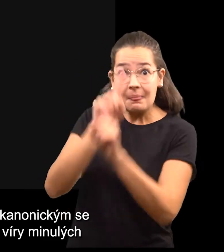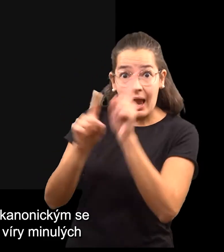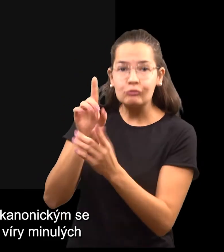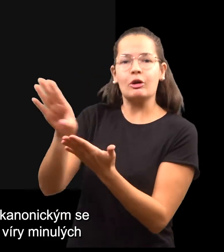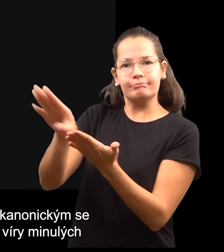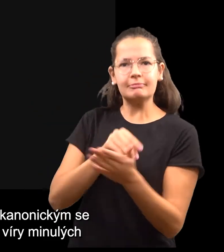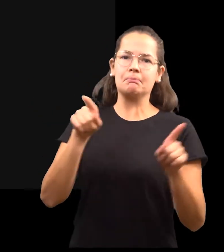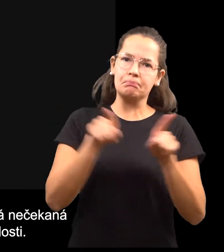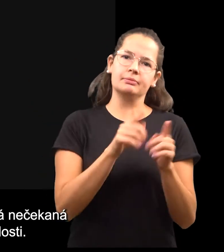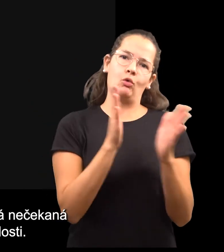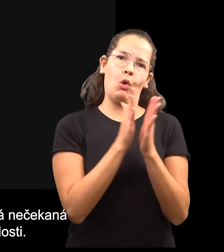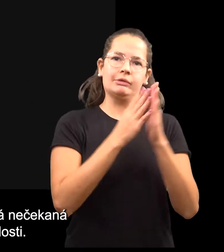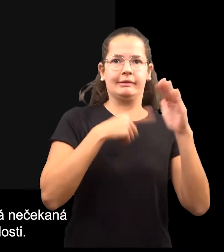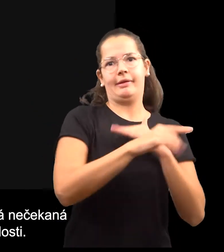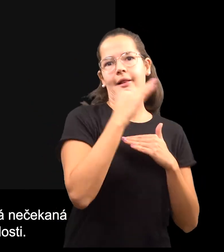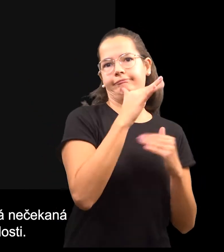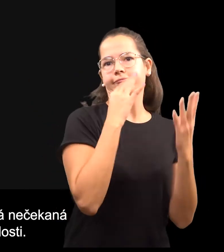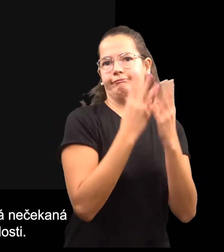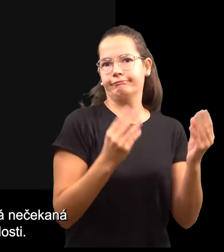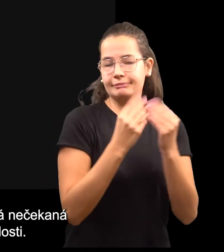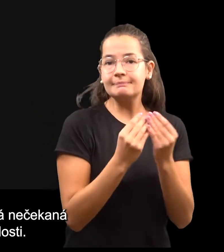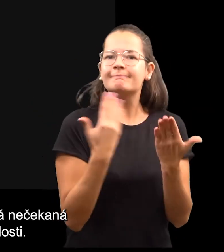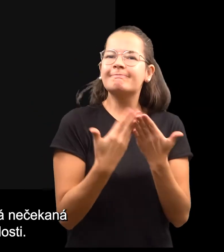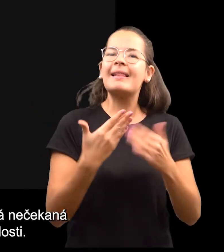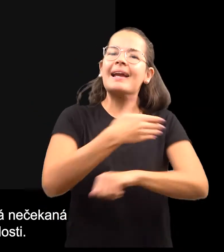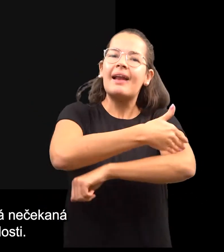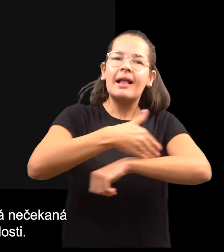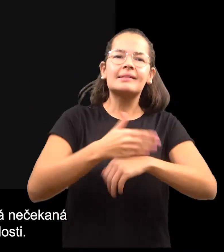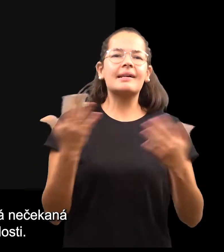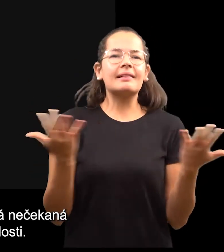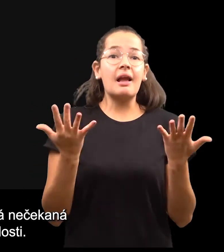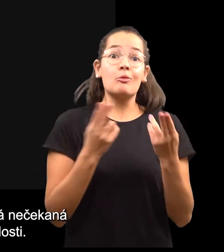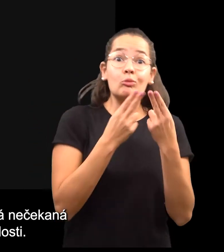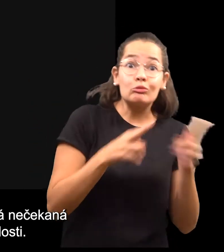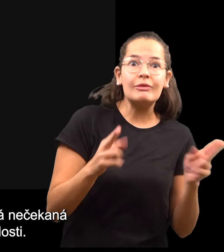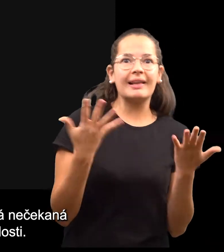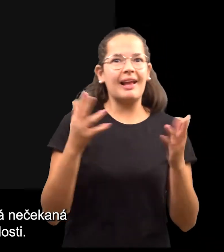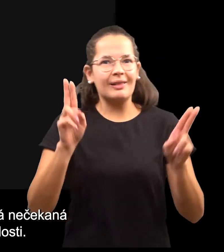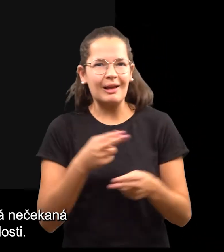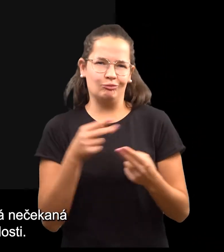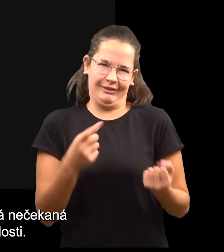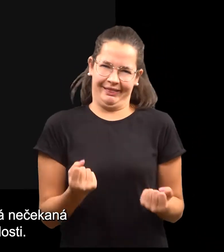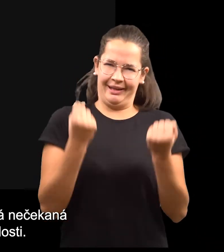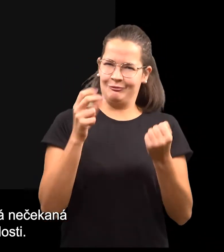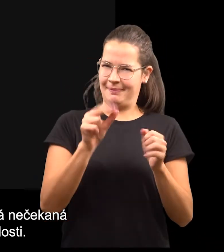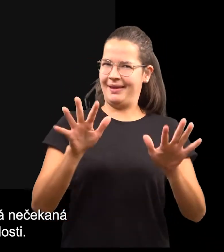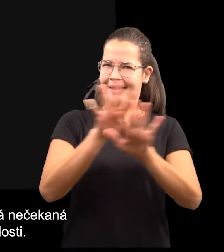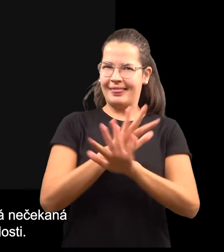Svět lidové víry minulých čtyřstaletí díky tomu skrývá nečekaná překvapení a souvislosti.